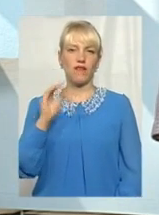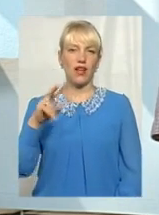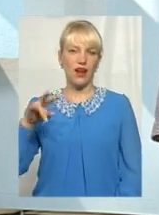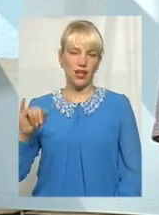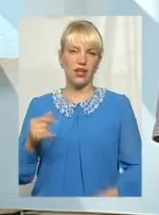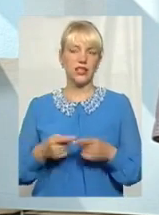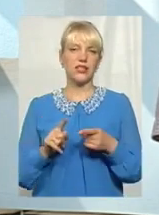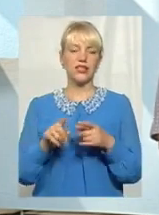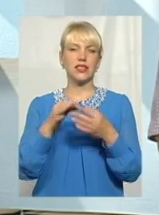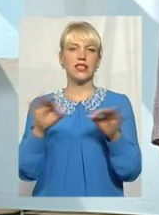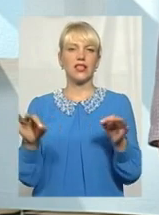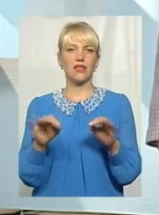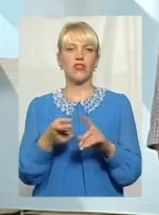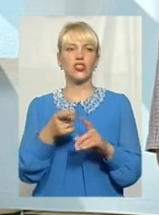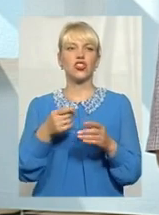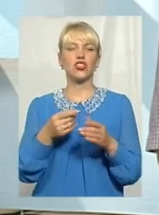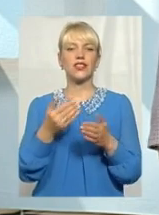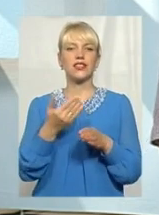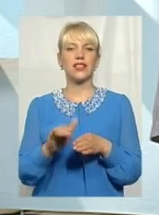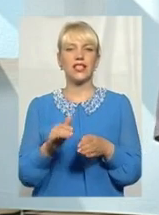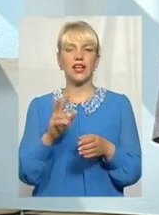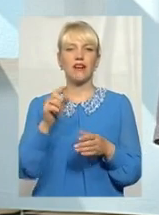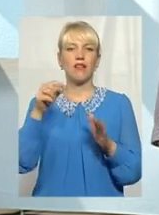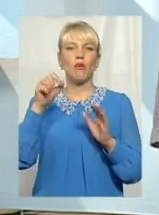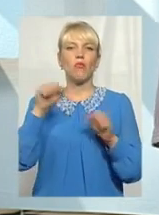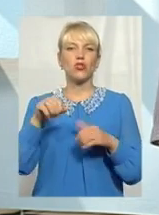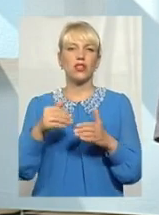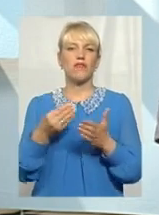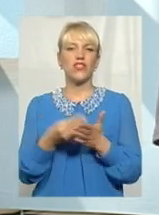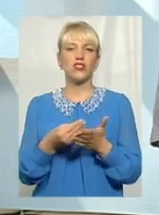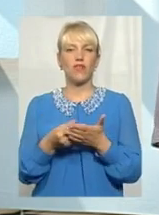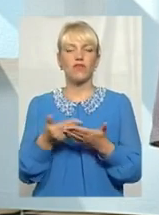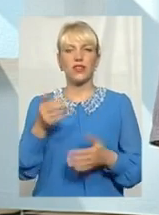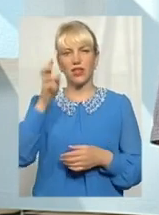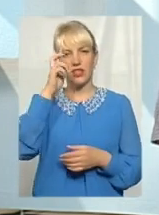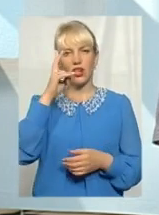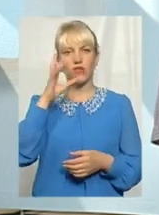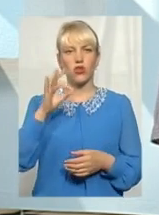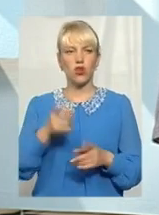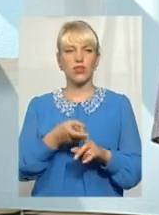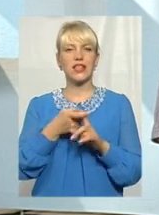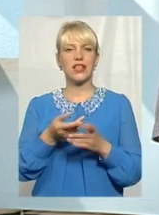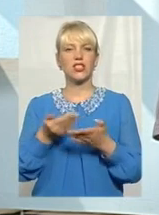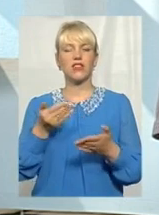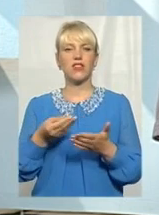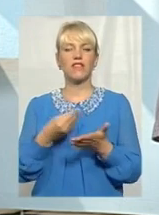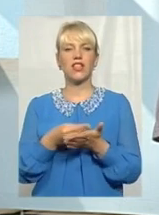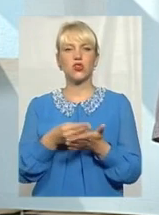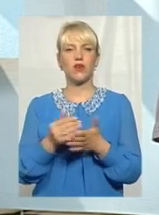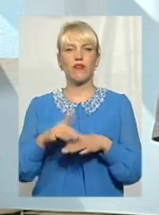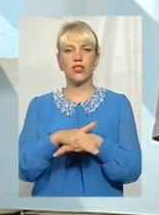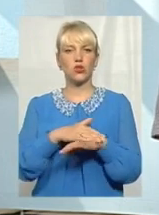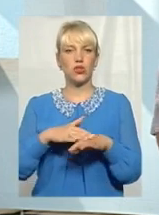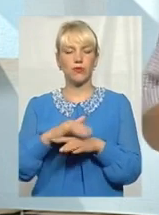вони незалежні в частині, можливо, фінансування від держави, але залежні в частині фінансування від суспільства. Це перше. А по-друге, вони